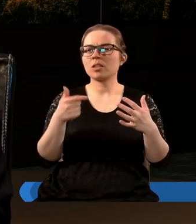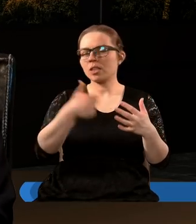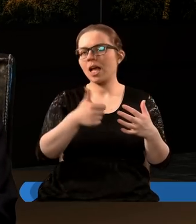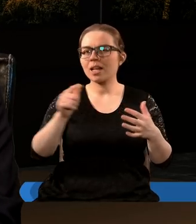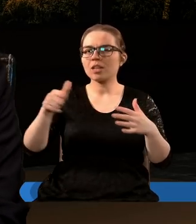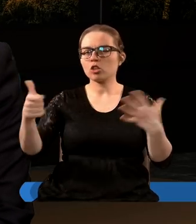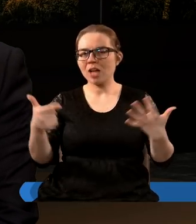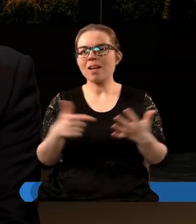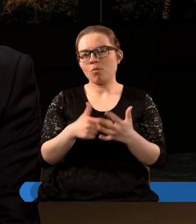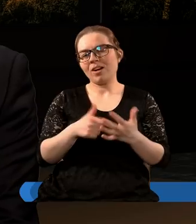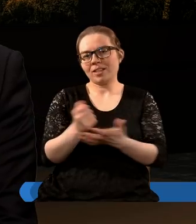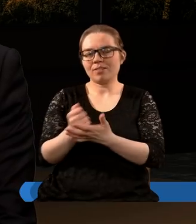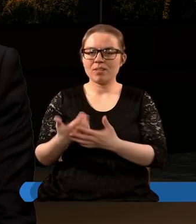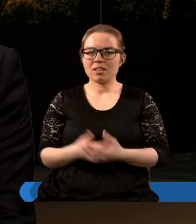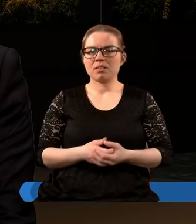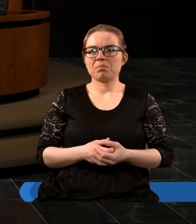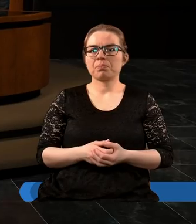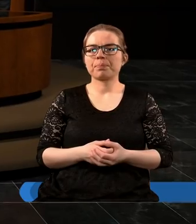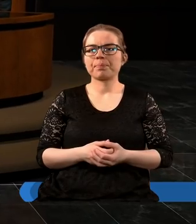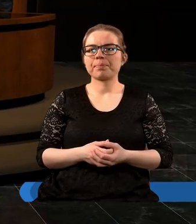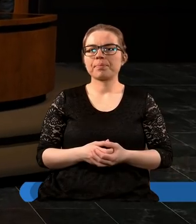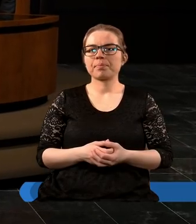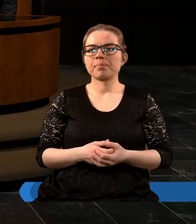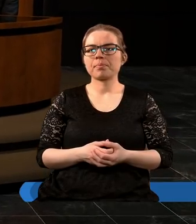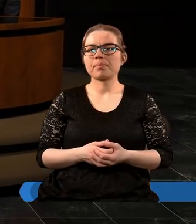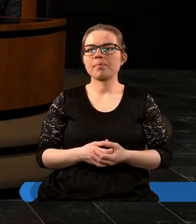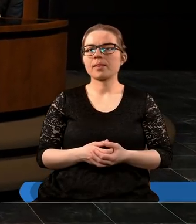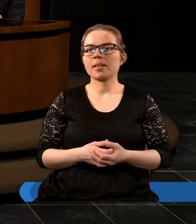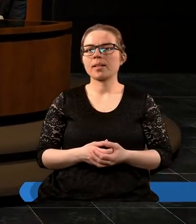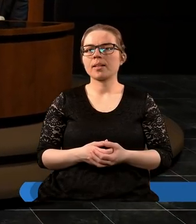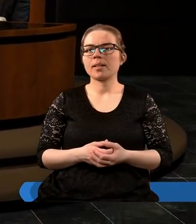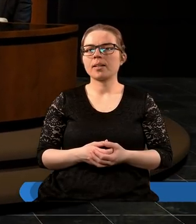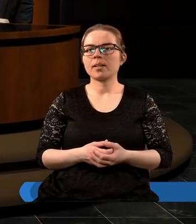naprawdę jest jednym z tych siedmiu. Tak, dziękuję bardzo. A nie sobie komplikować moc.